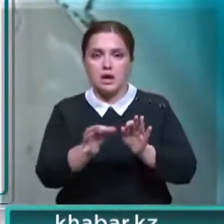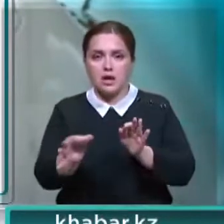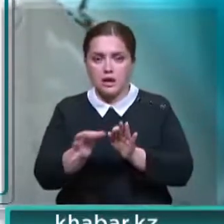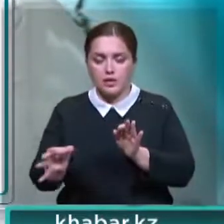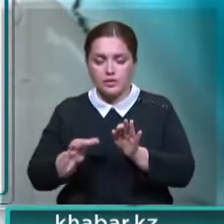районов.